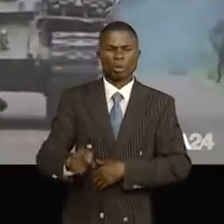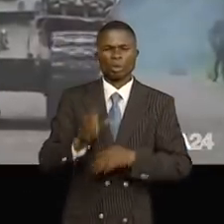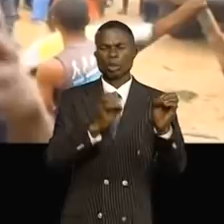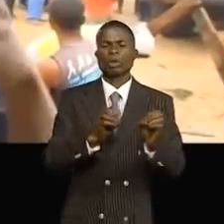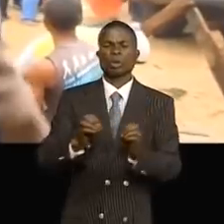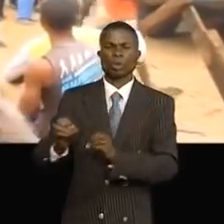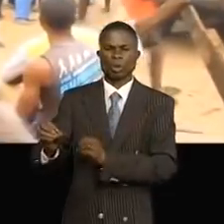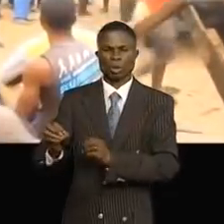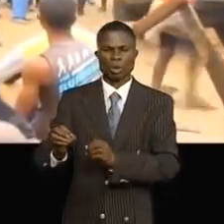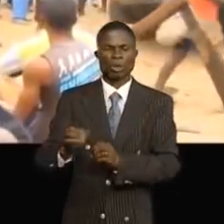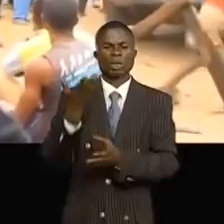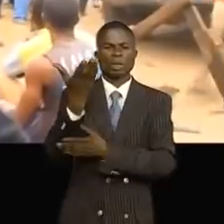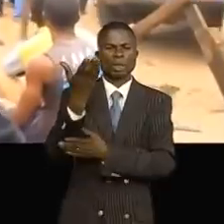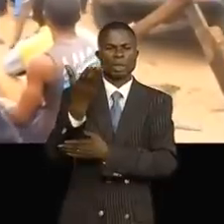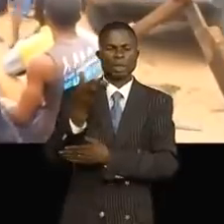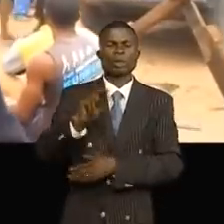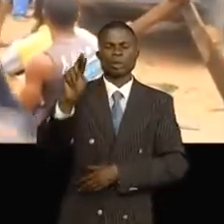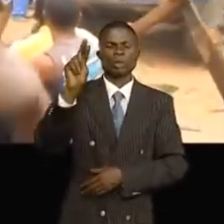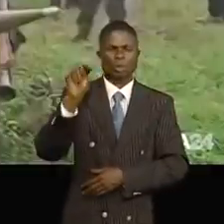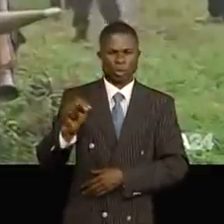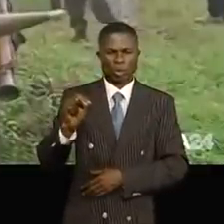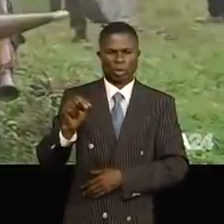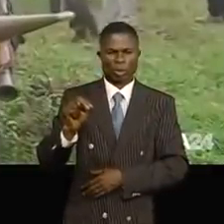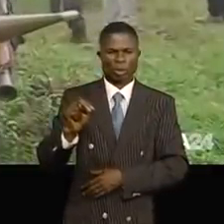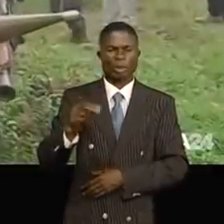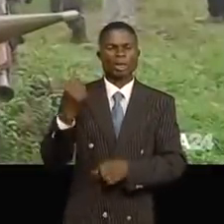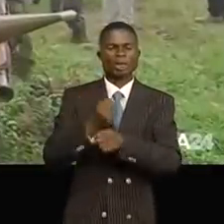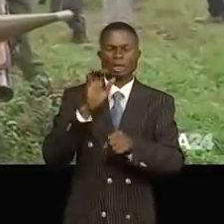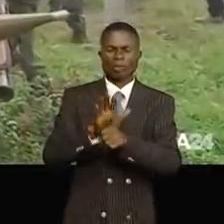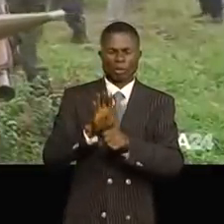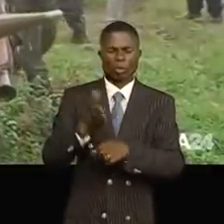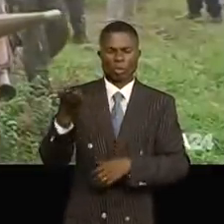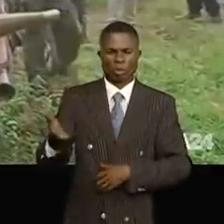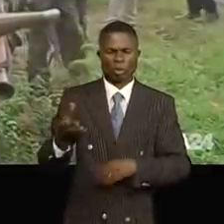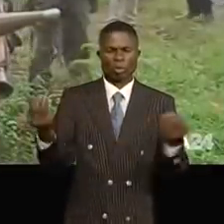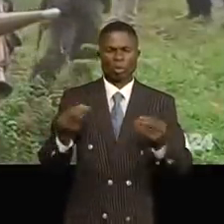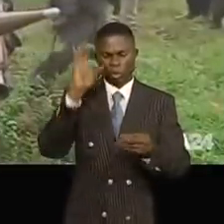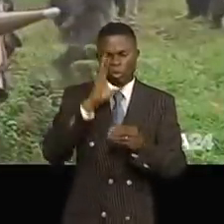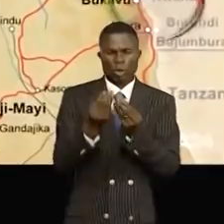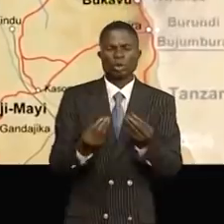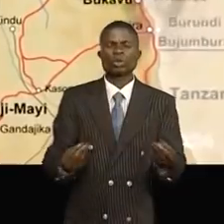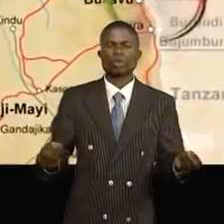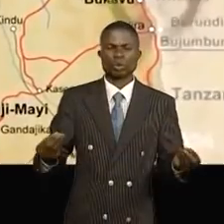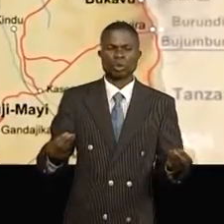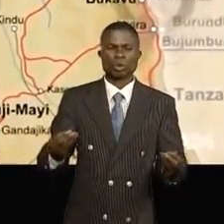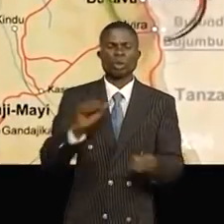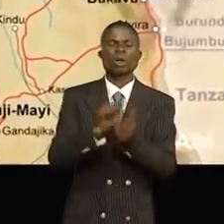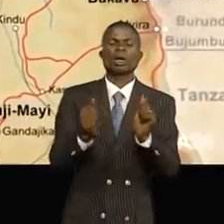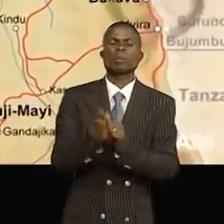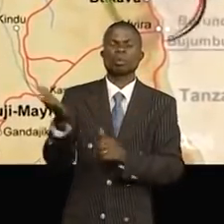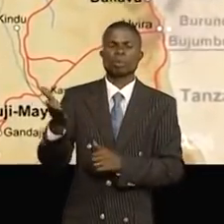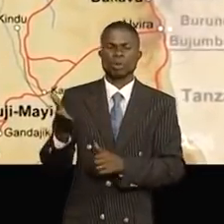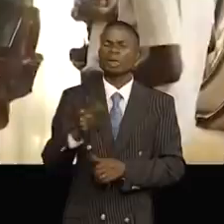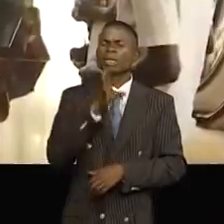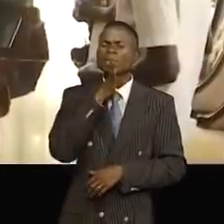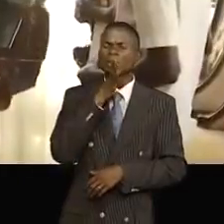organisées, invitant la mission des Nations Unies à plus d'action sur le terrain. C'est pour trouver des réponses à cette situation qui n'a